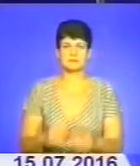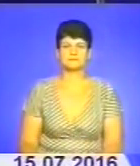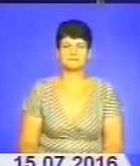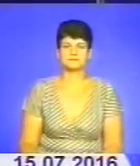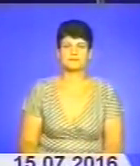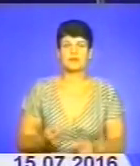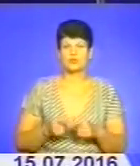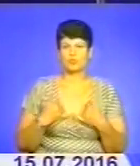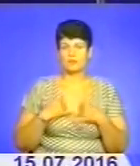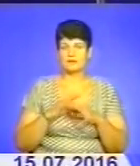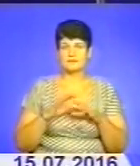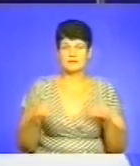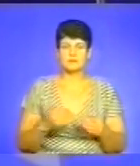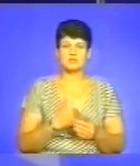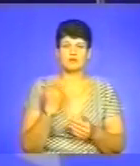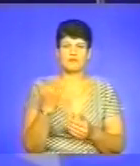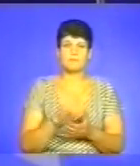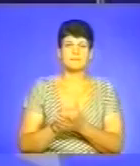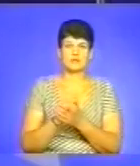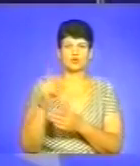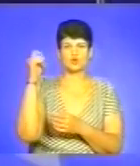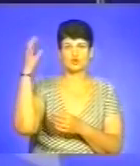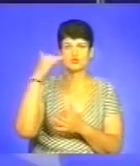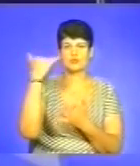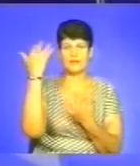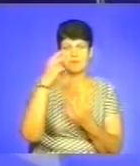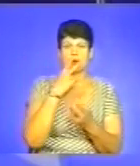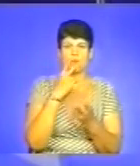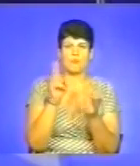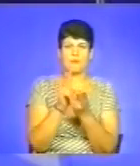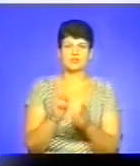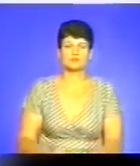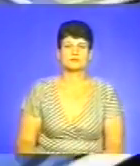На цьому в мене все. Я бажаю вам мирного і сонячного неба. Побачимось.